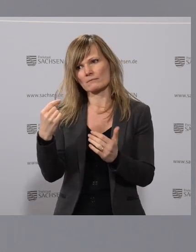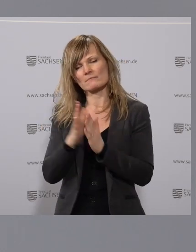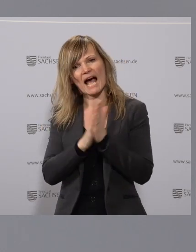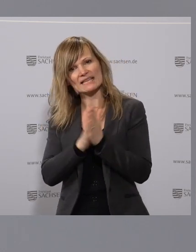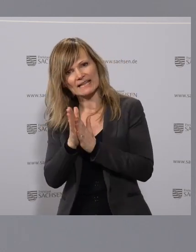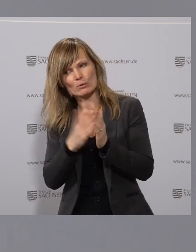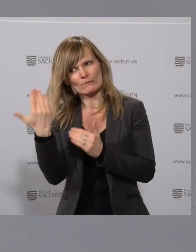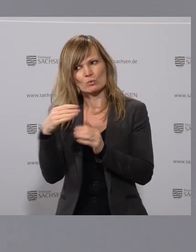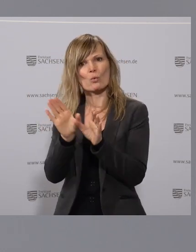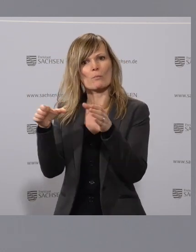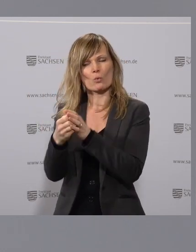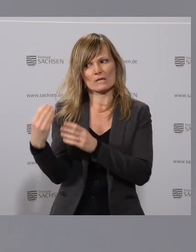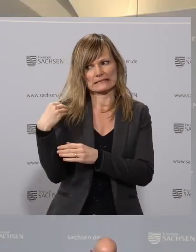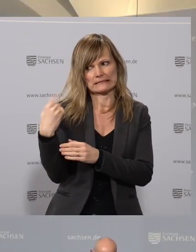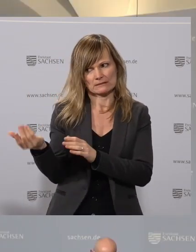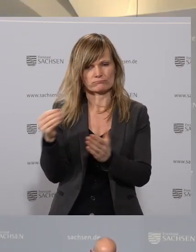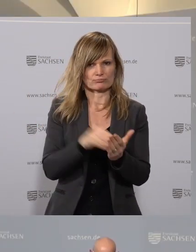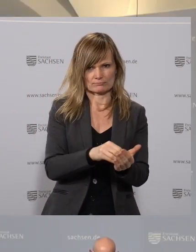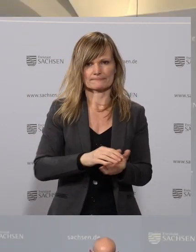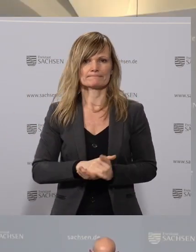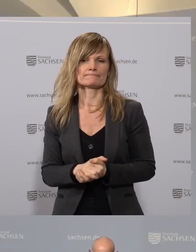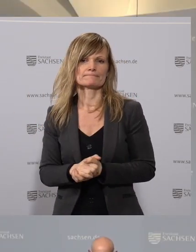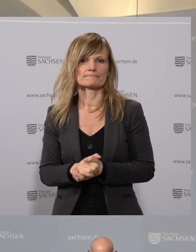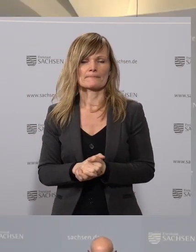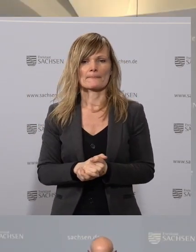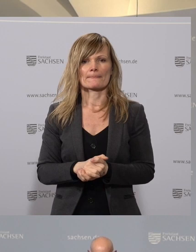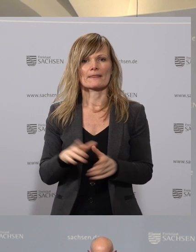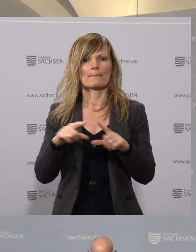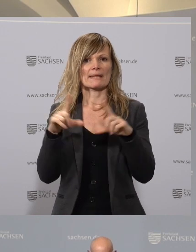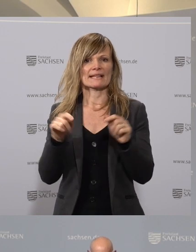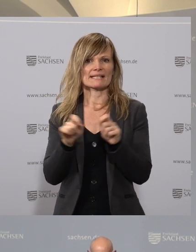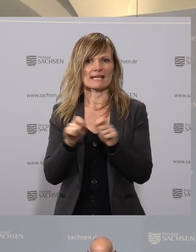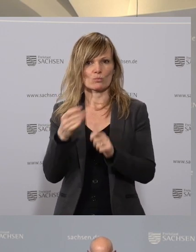aus der kommunalen Ebene noch mal bekommen hatten. Michael Deutschmann, Bild-Zeitung.